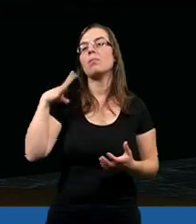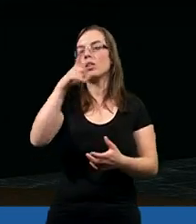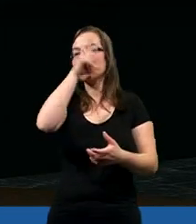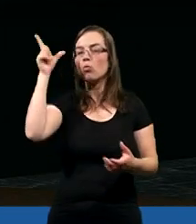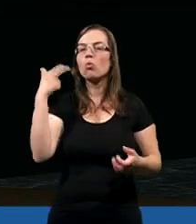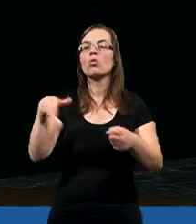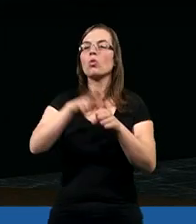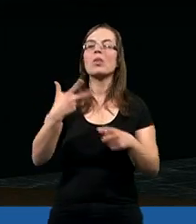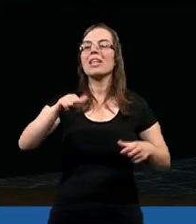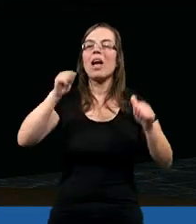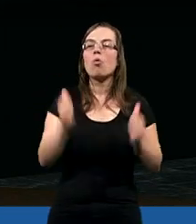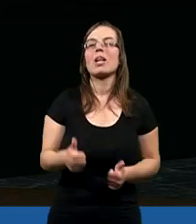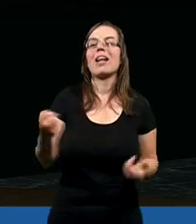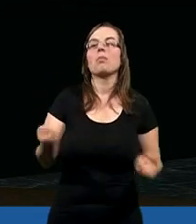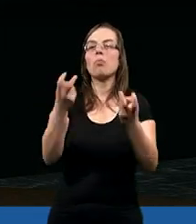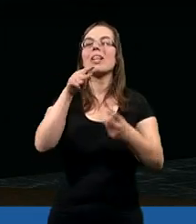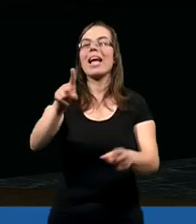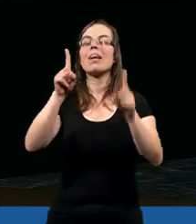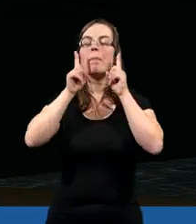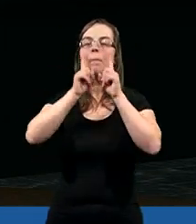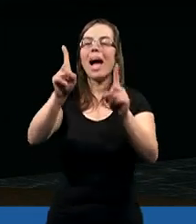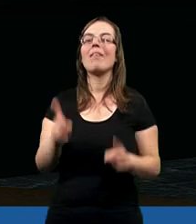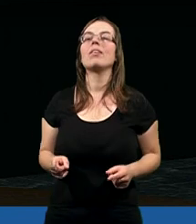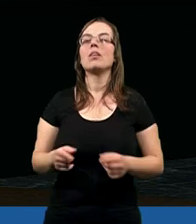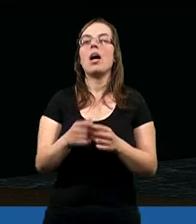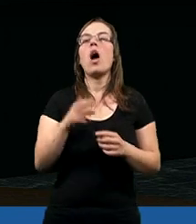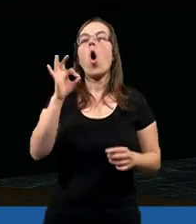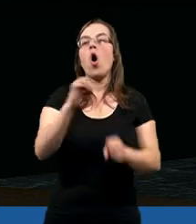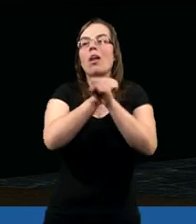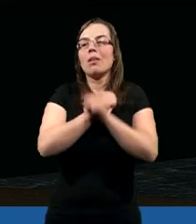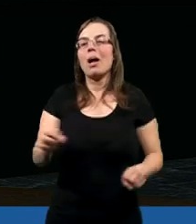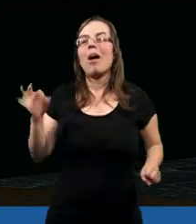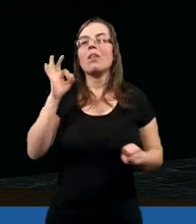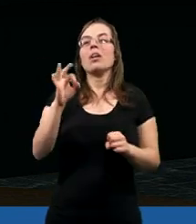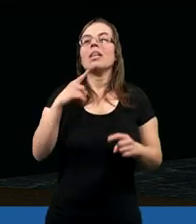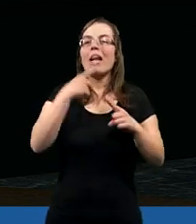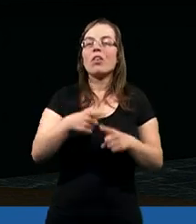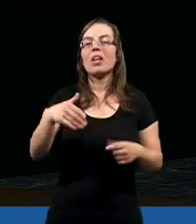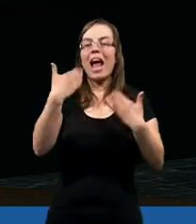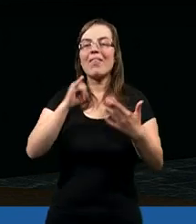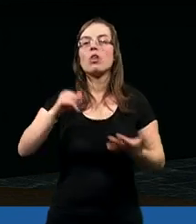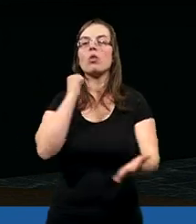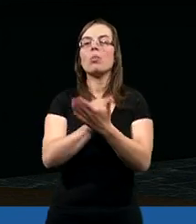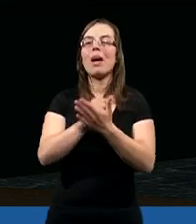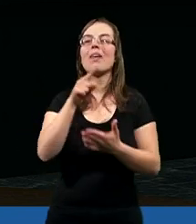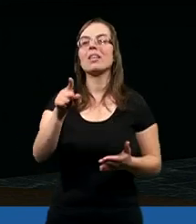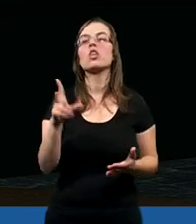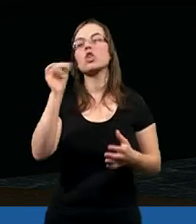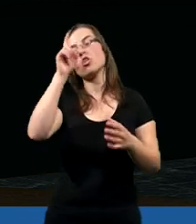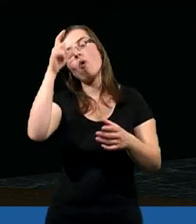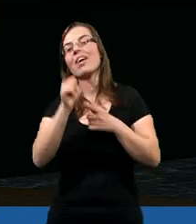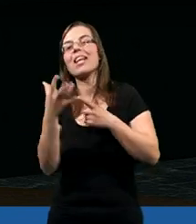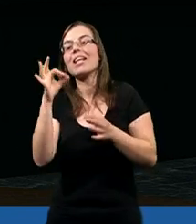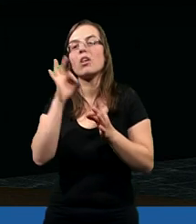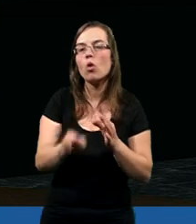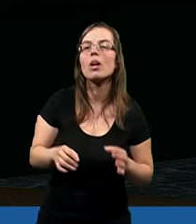byli ludzie, którzy nieustannie poszukiwali tej prawdy o zbawieniu, o wyjściu. Zdawali sobie ludzie sprawę z tego, że świat jest